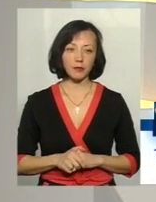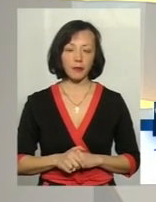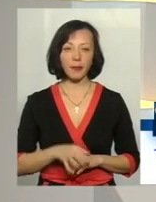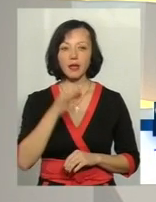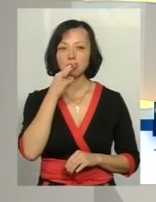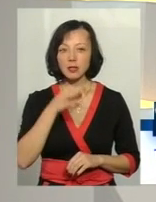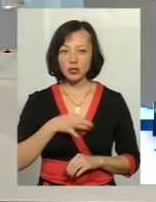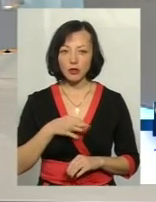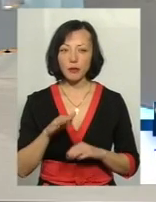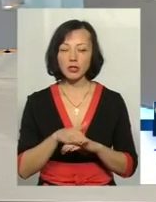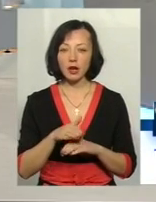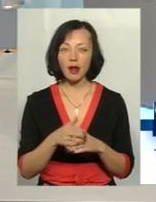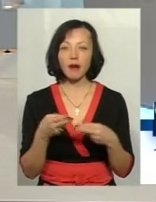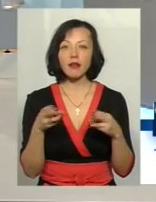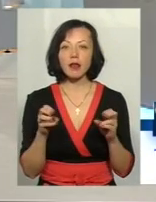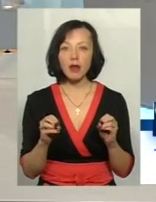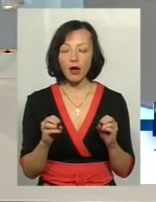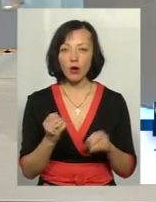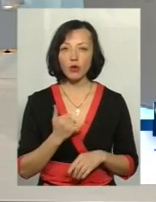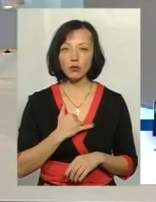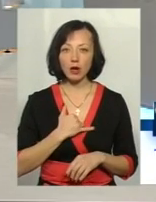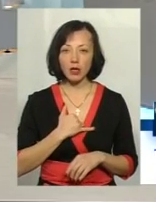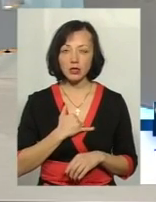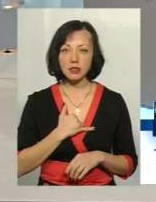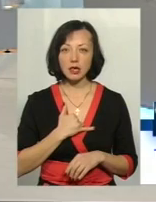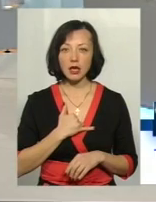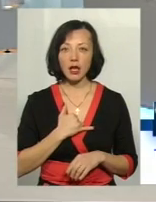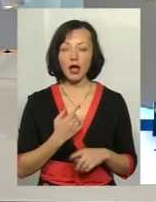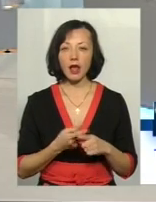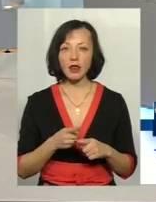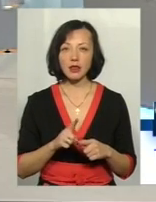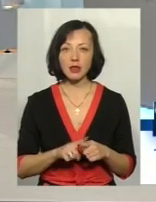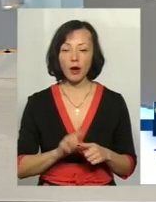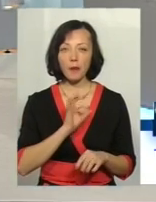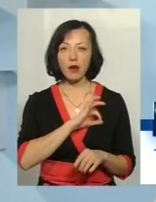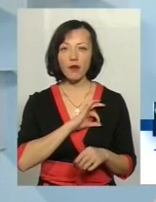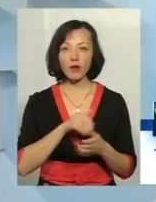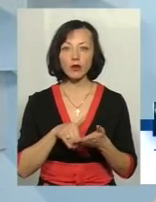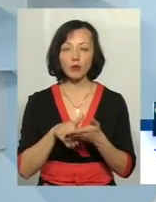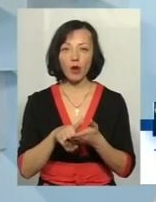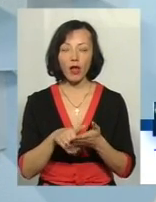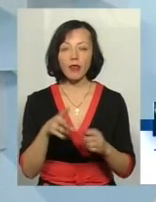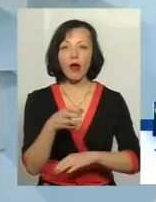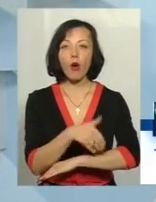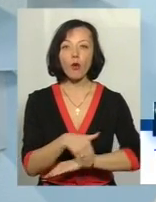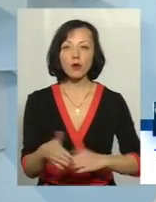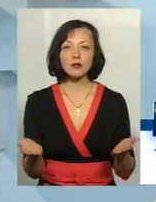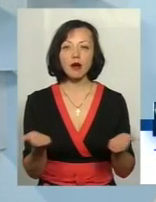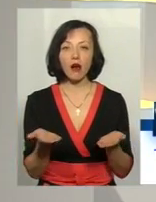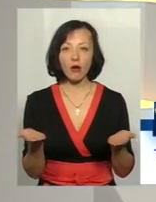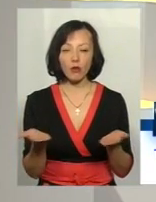Скажіть, будь ласка, де це в нас правовая допомога? На какій уліці?